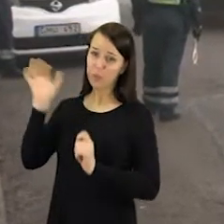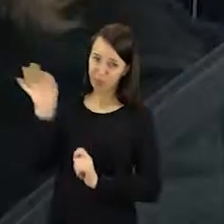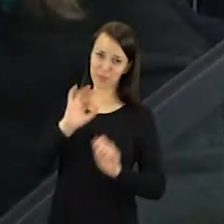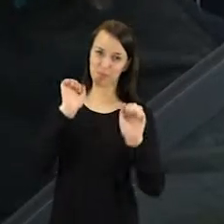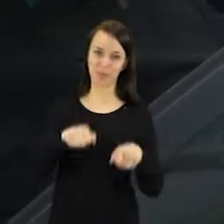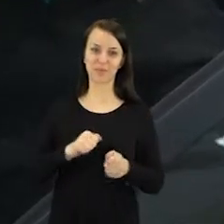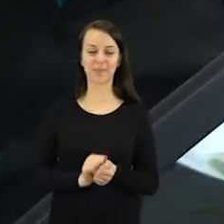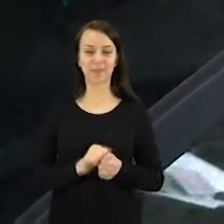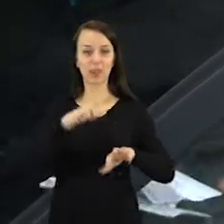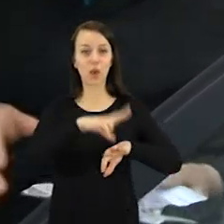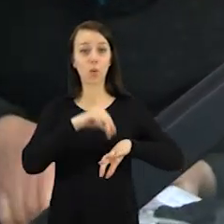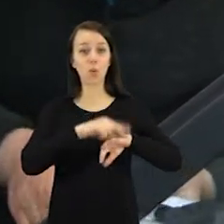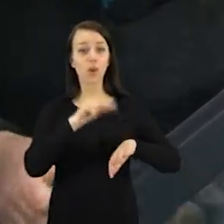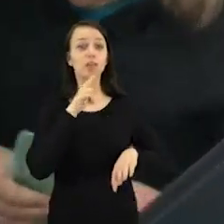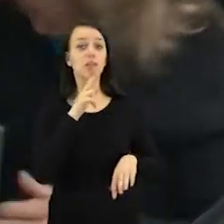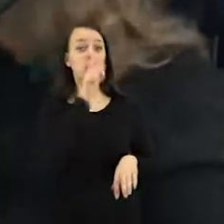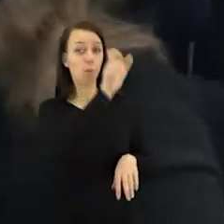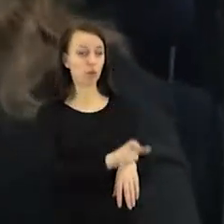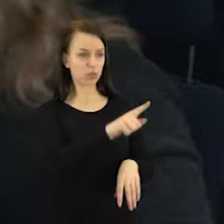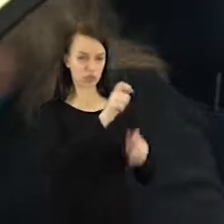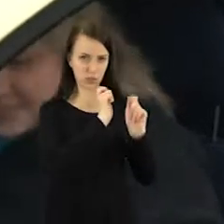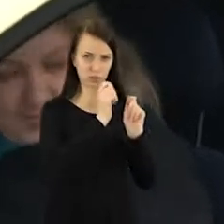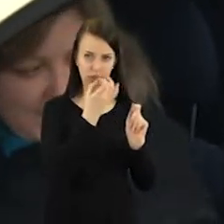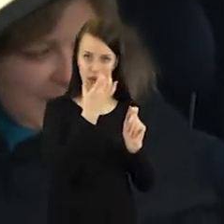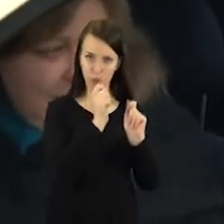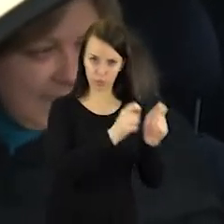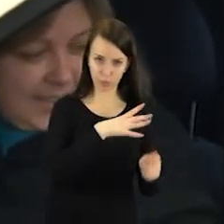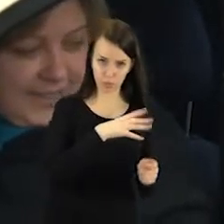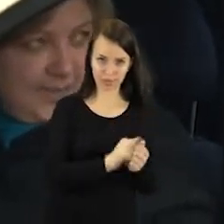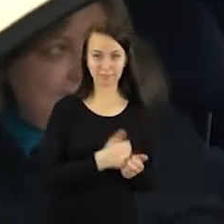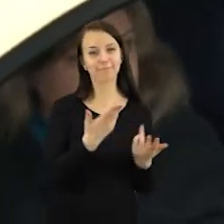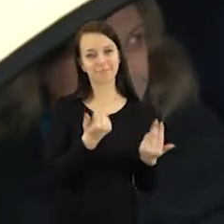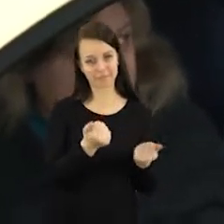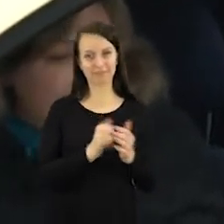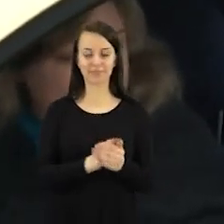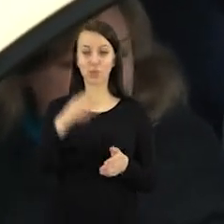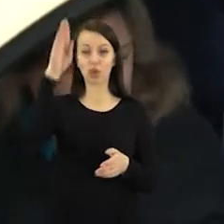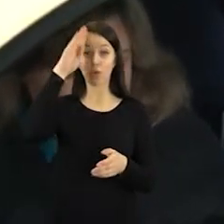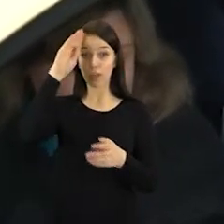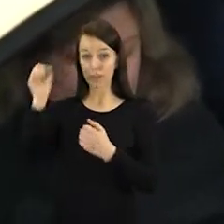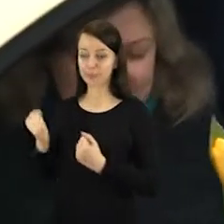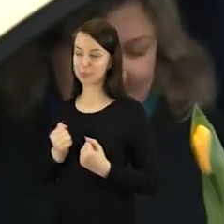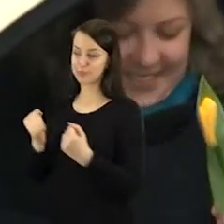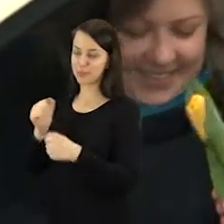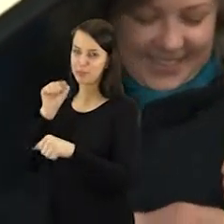galėtų būti rengiami dažniau. Policijos pareigūnės taip pat neliko be gėlių. Štai vyriausiai patrulė Roberta gavo tulpių ir iš prošalį